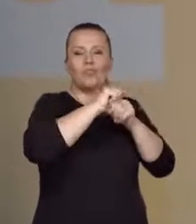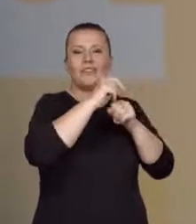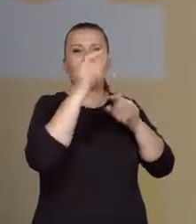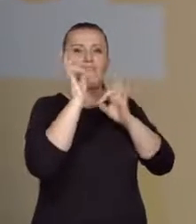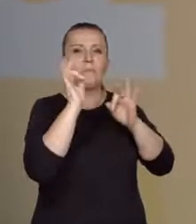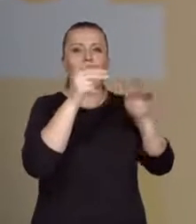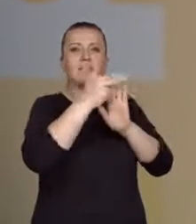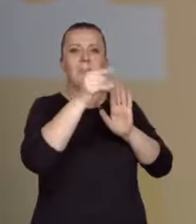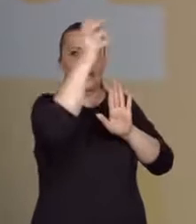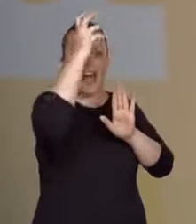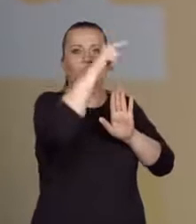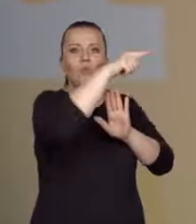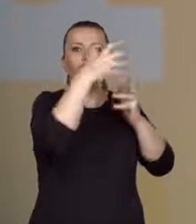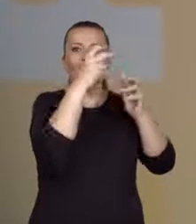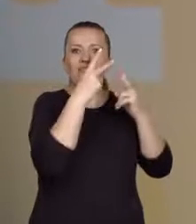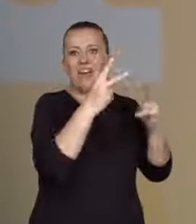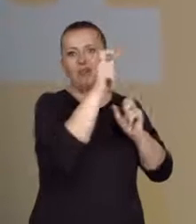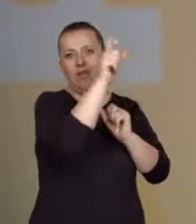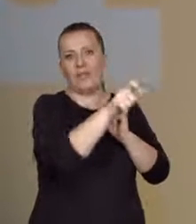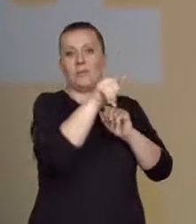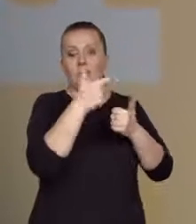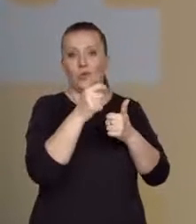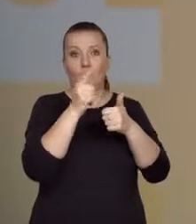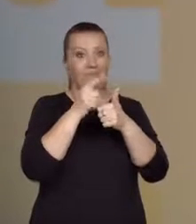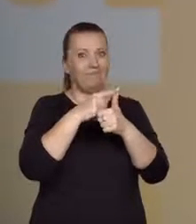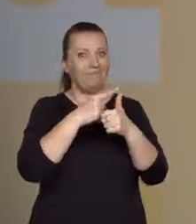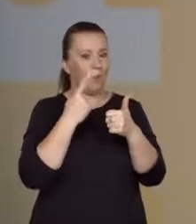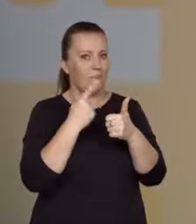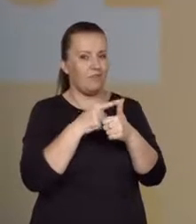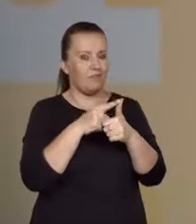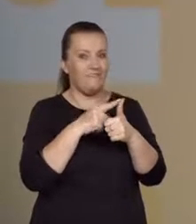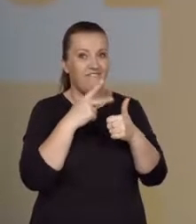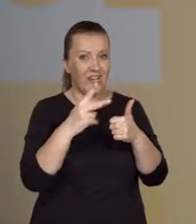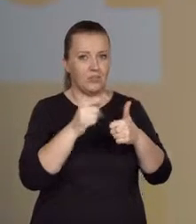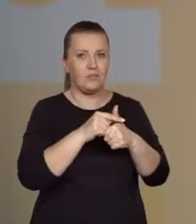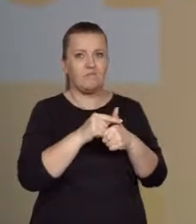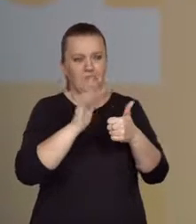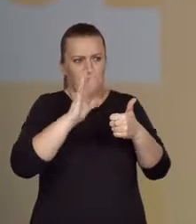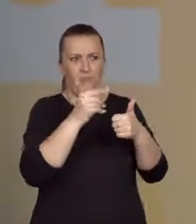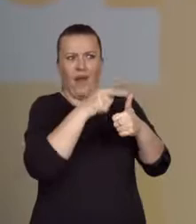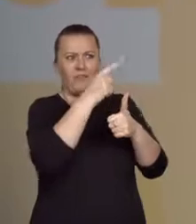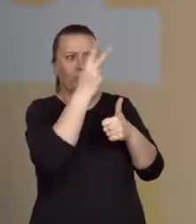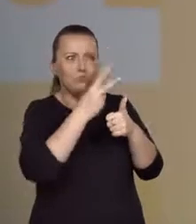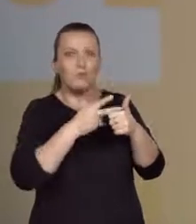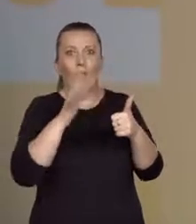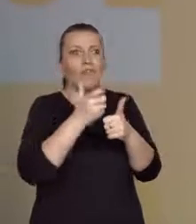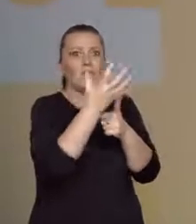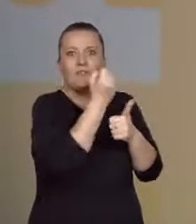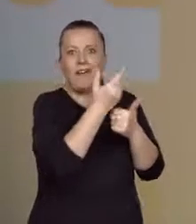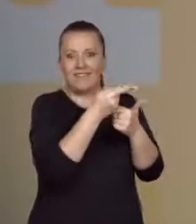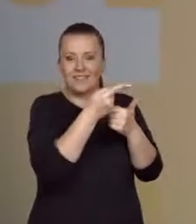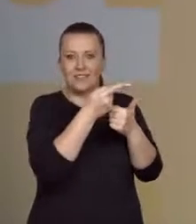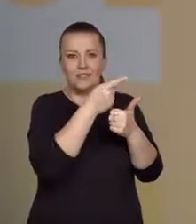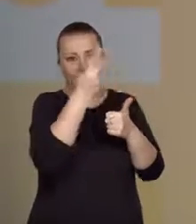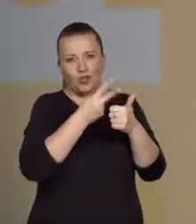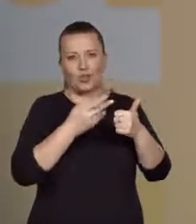Gdzie jest ta główna myśl tekstu? To jest rzecz pierwsza. Bardzo łatwo ją zinterpretować, bardzo łatwo ją